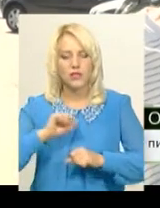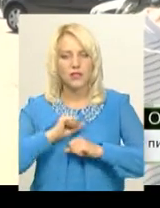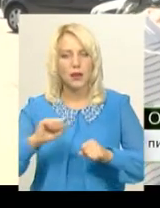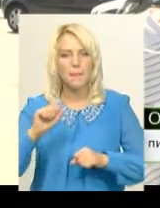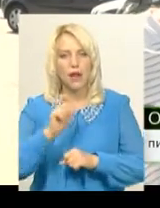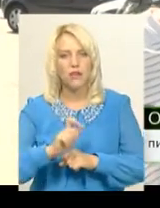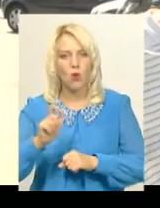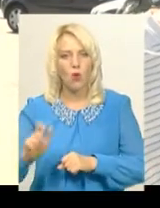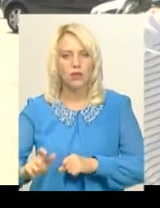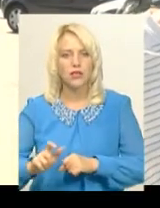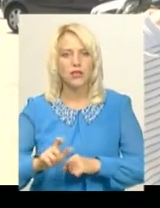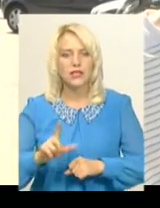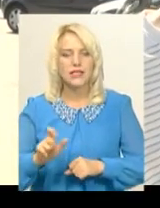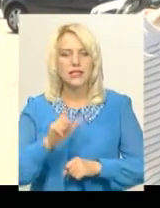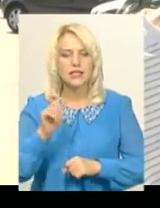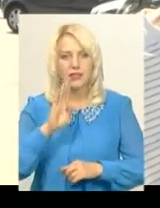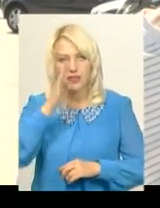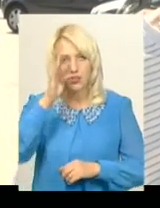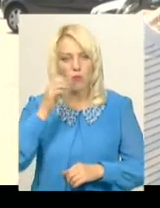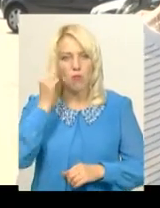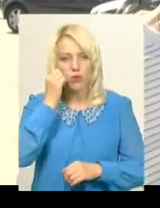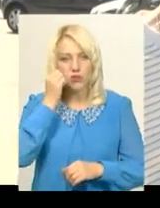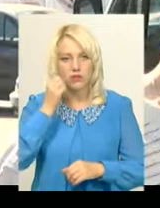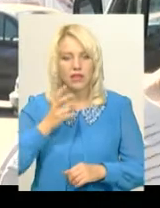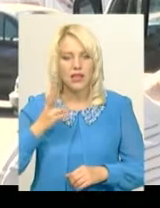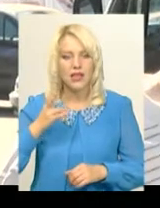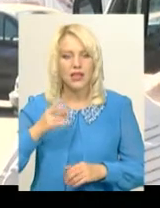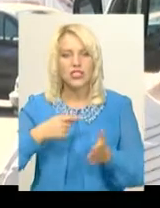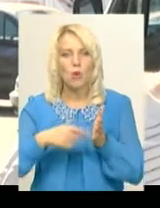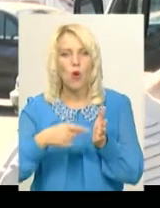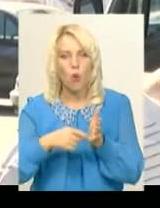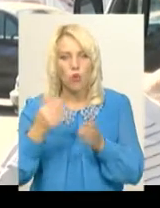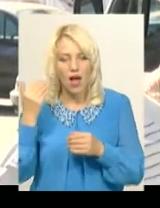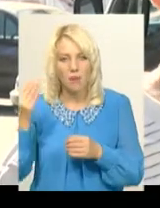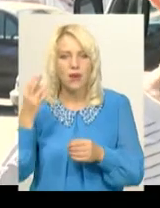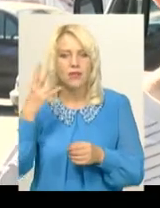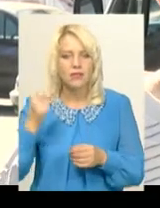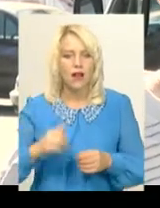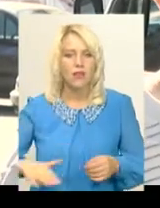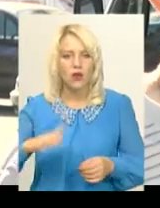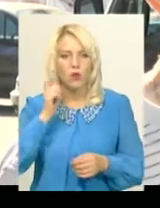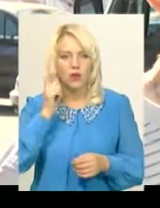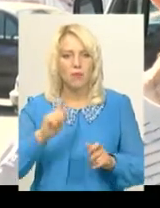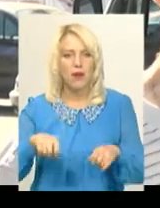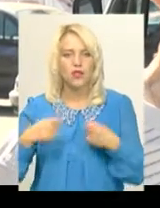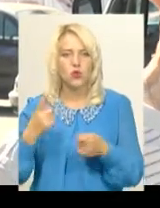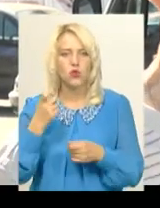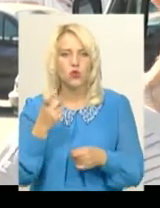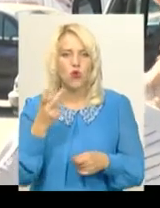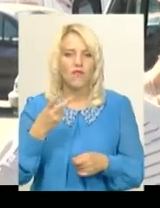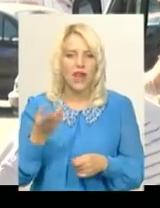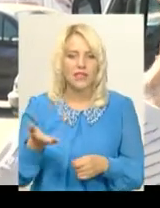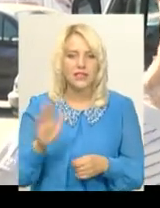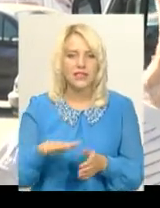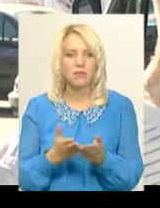з шпигунами Москви на террі України. Я передаю 120 примірників цього разу.